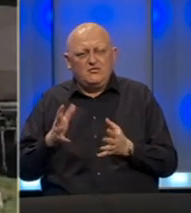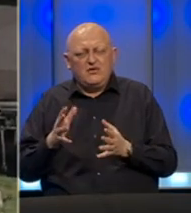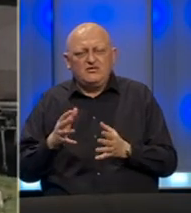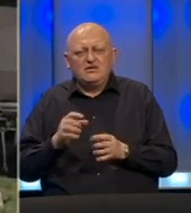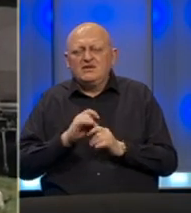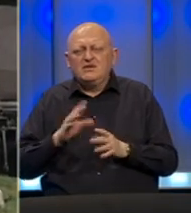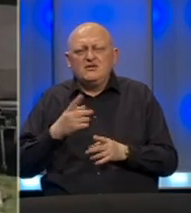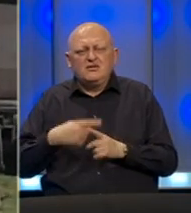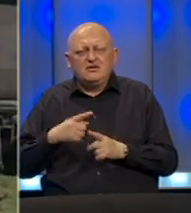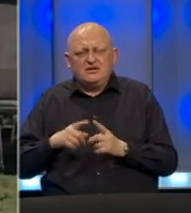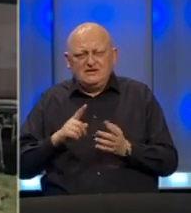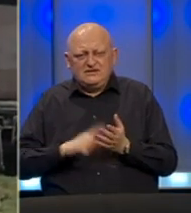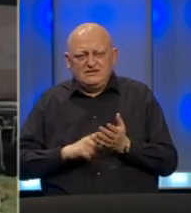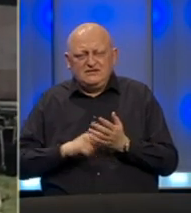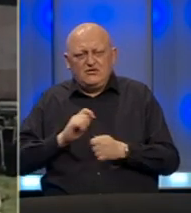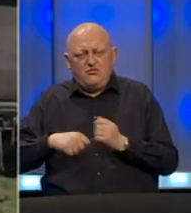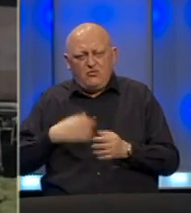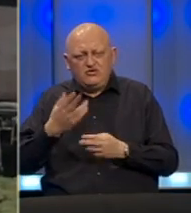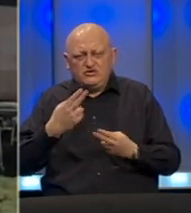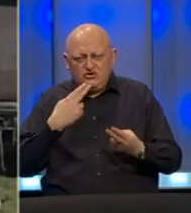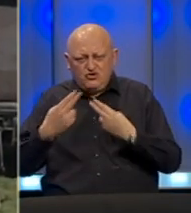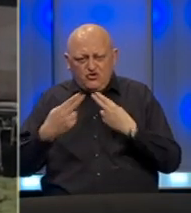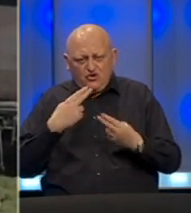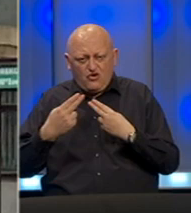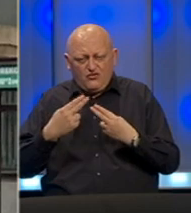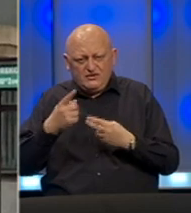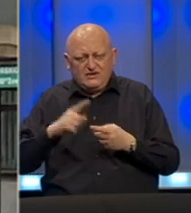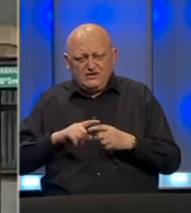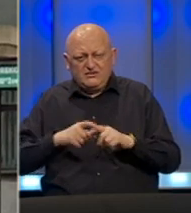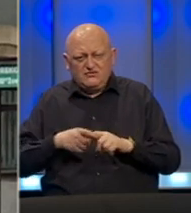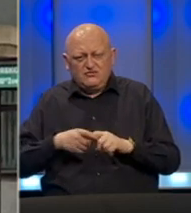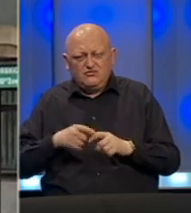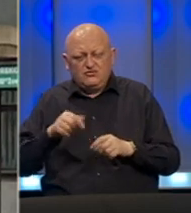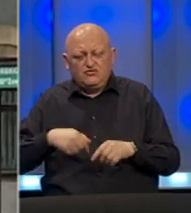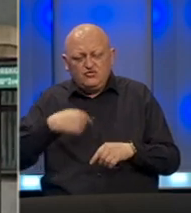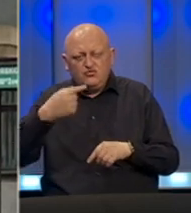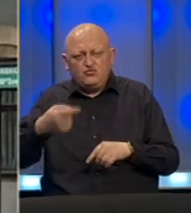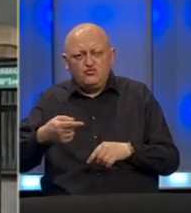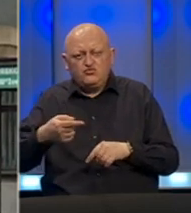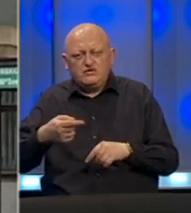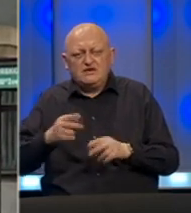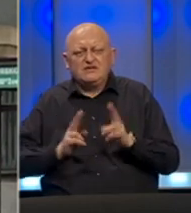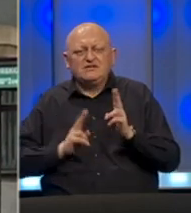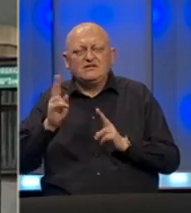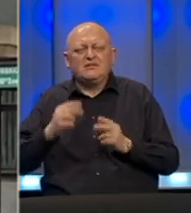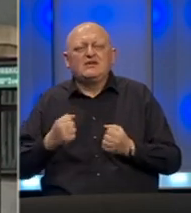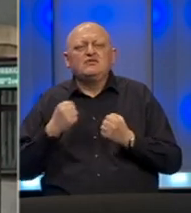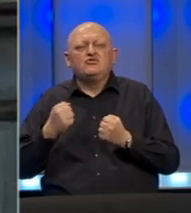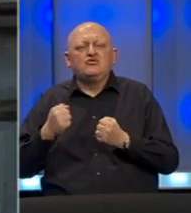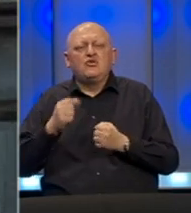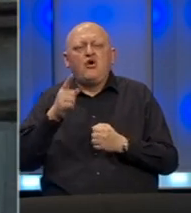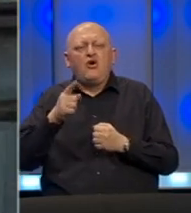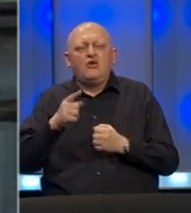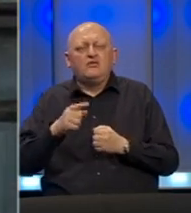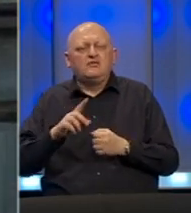dakle, bez obzira što su sindikat i poslovostav dogovorili te stvari u toku je, dakle, sastanak sa rudarima i oni